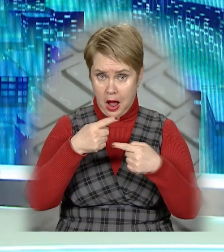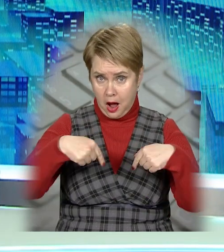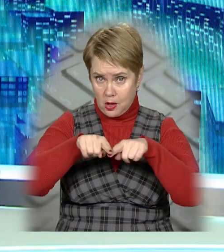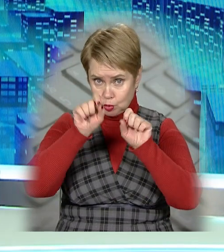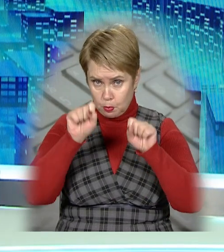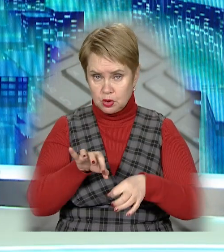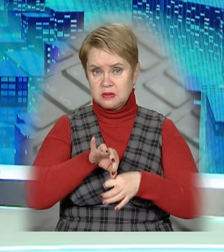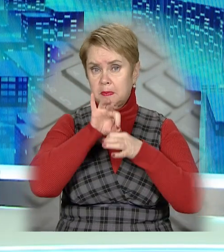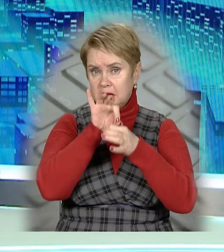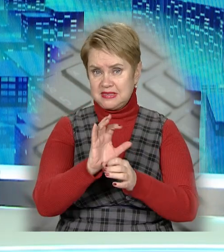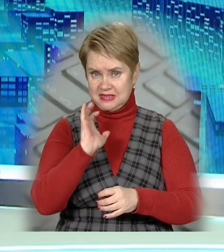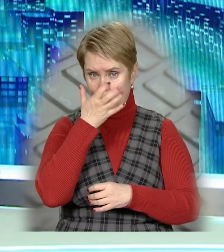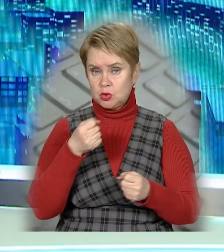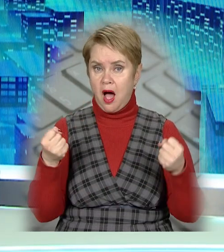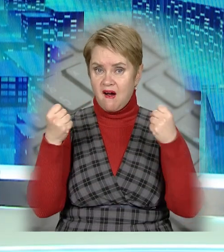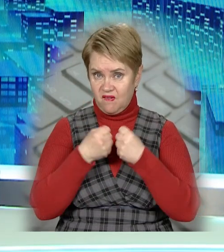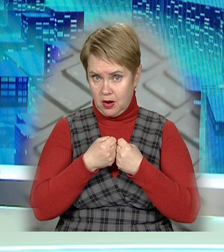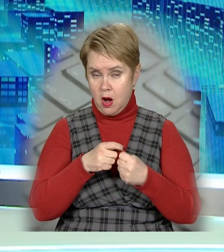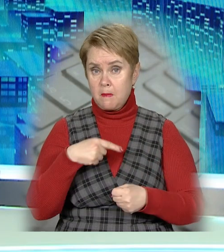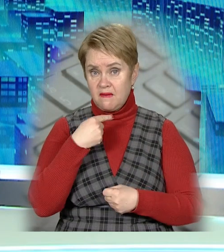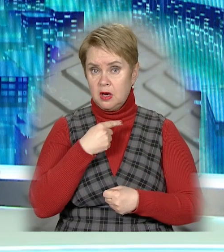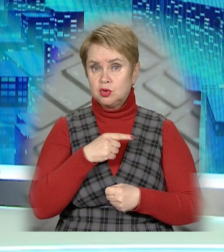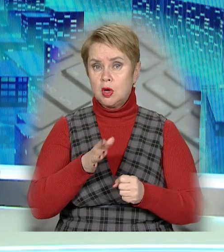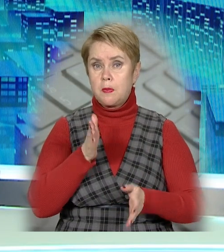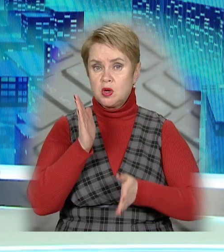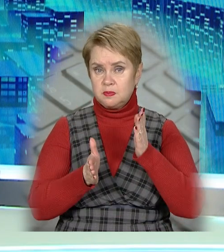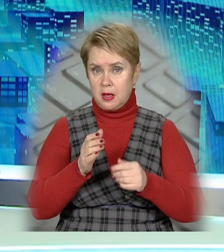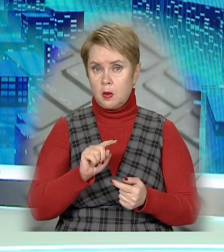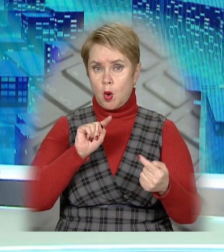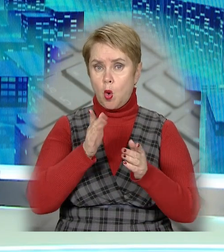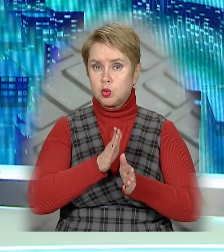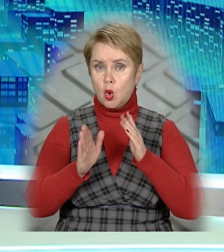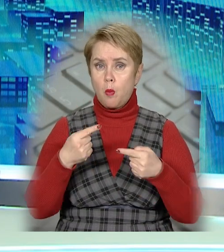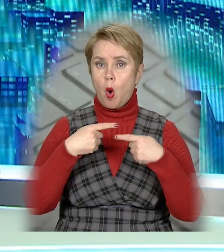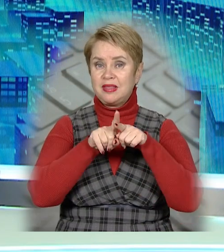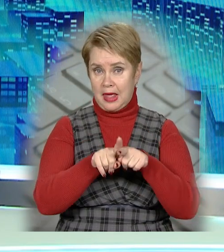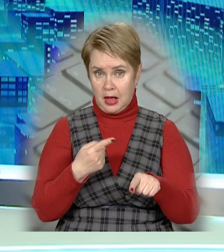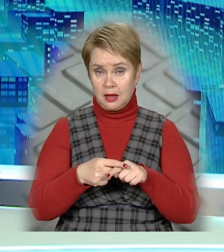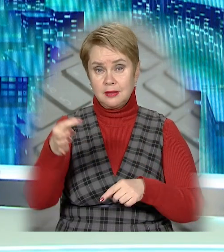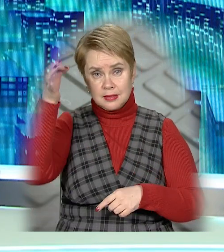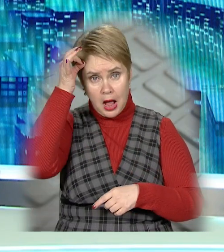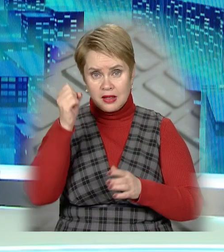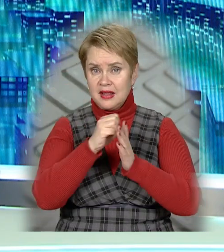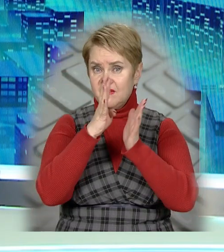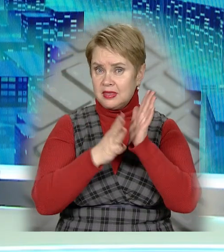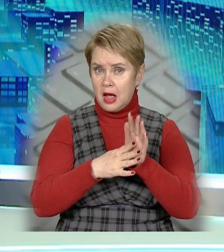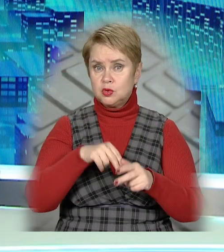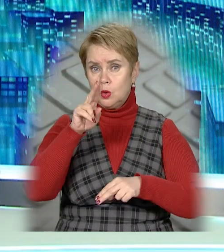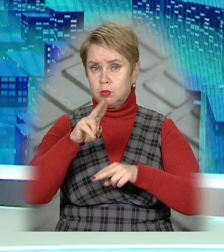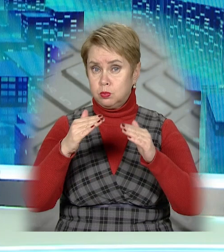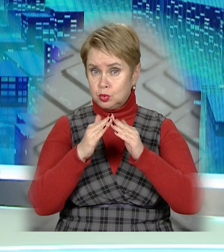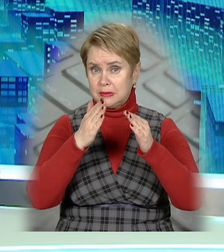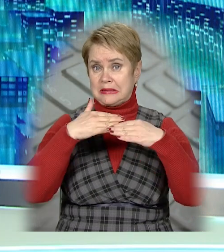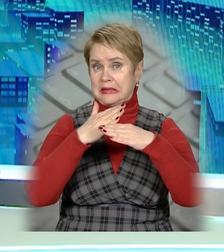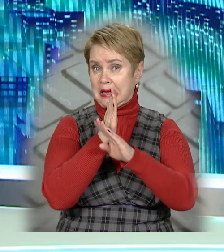мовляв, це може спричинити серйозну аварію. Мова про частину проспекту навпроти гуртожитку політехніки. Нагадаємо, у 19-му